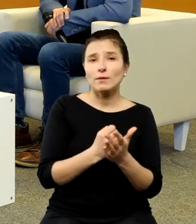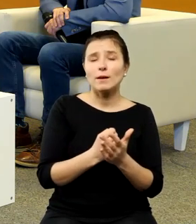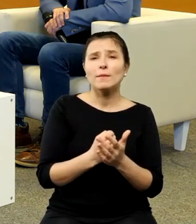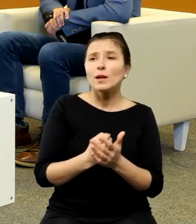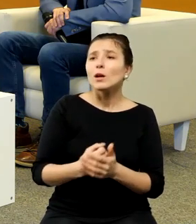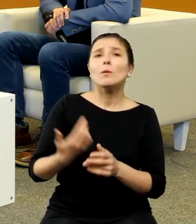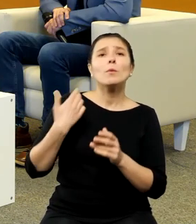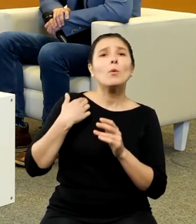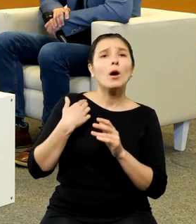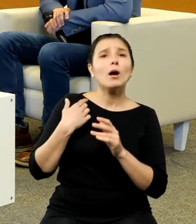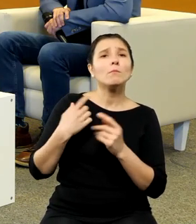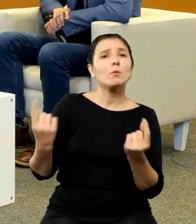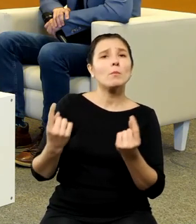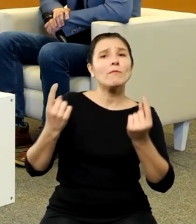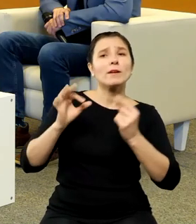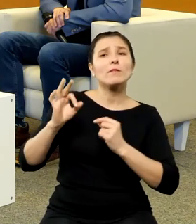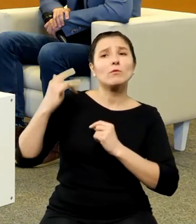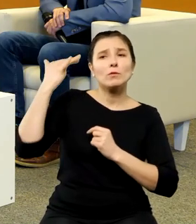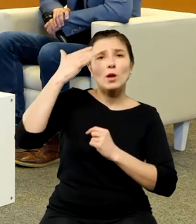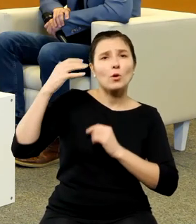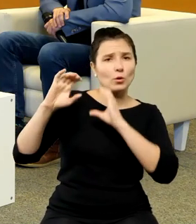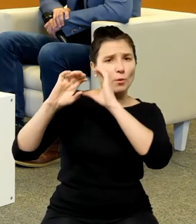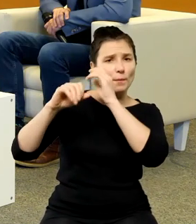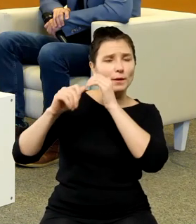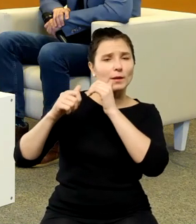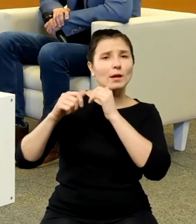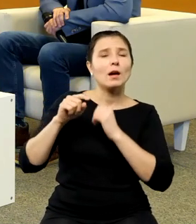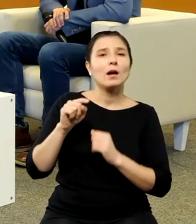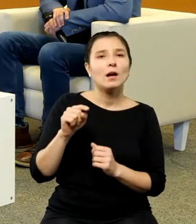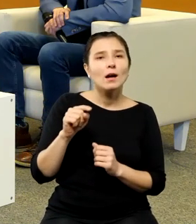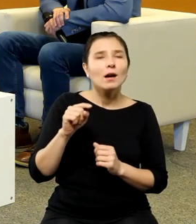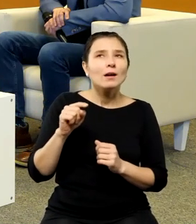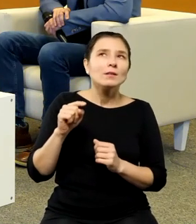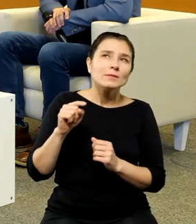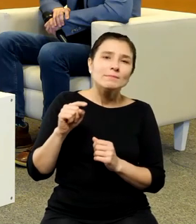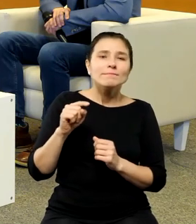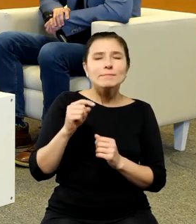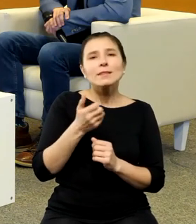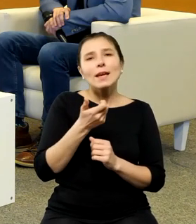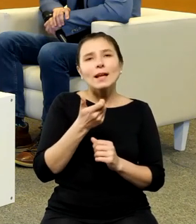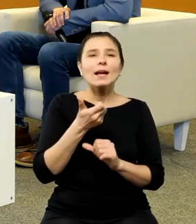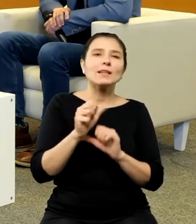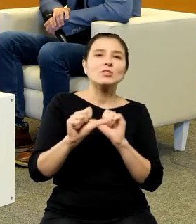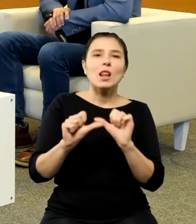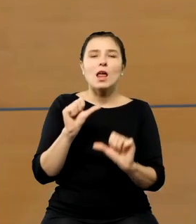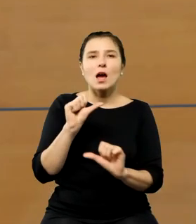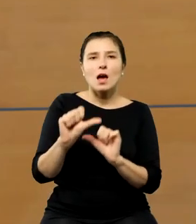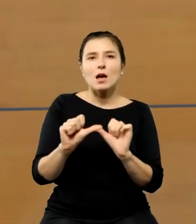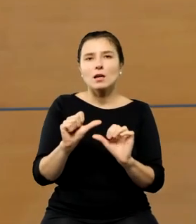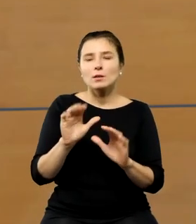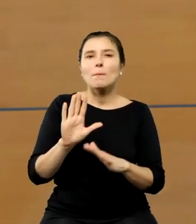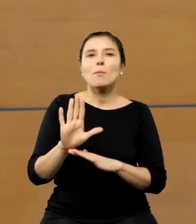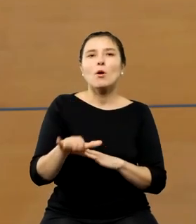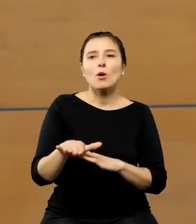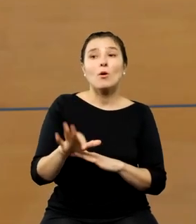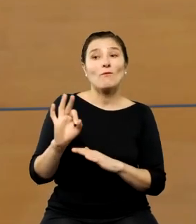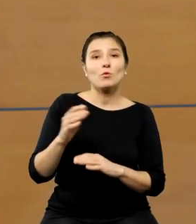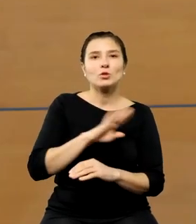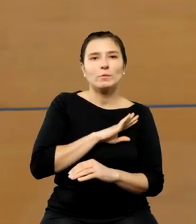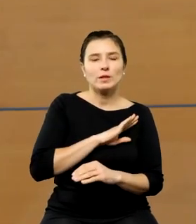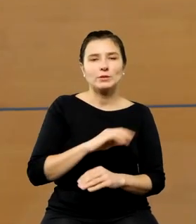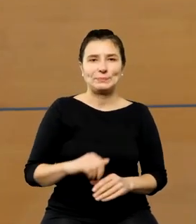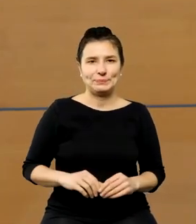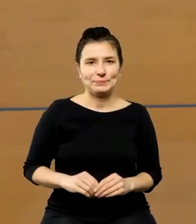Mikołaja Kopernika właściwie kilkanaście lat po jego śmierci,